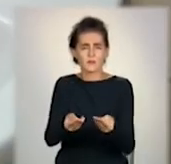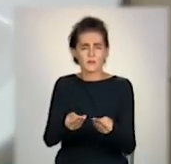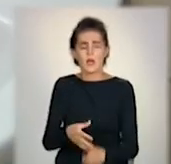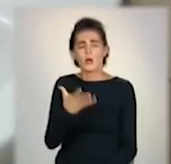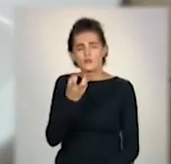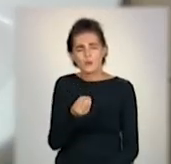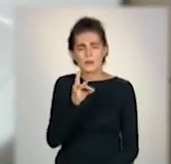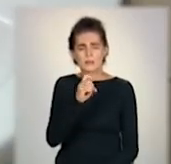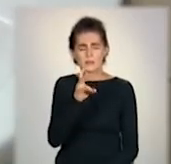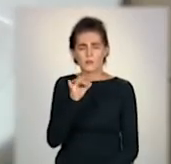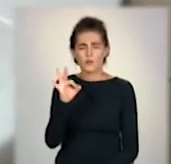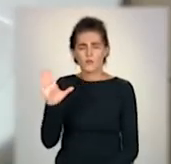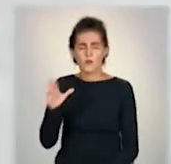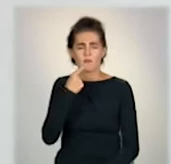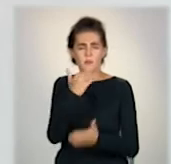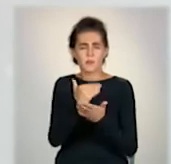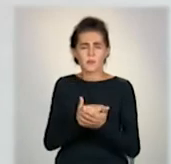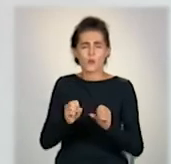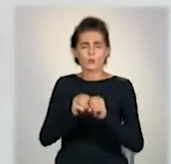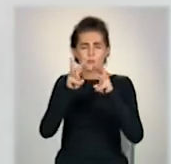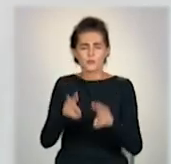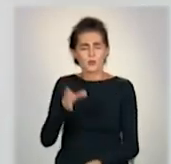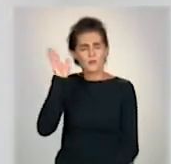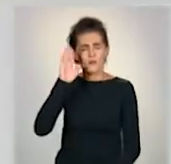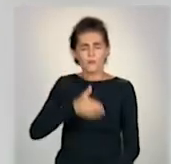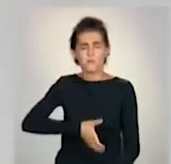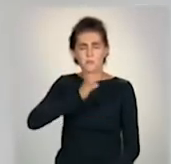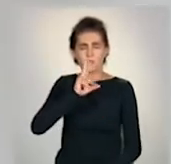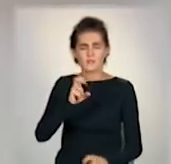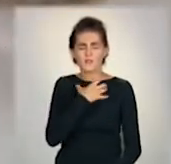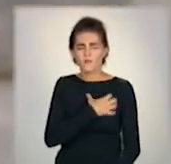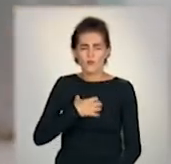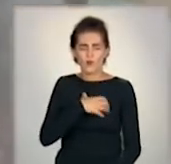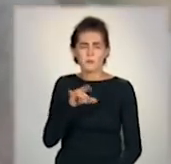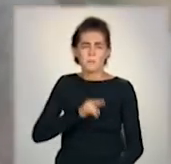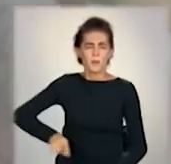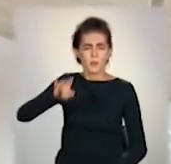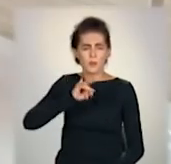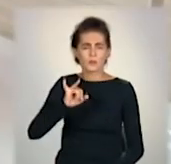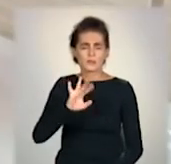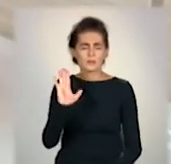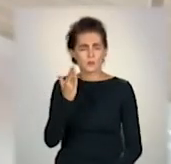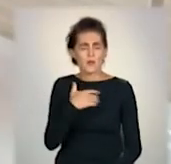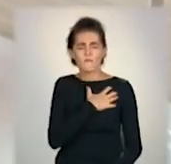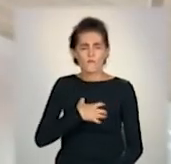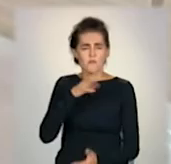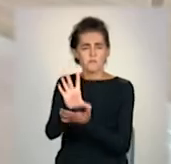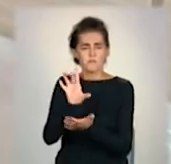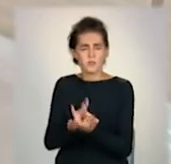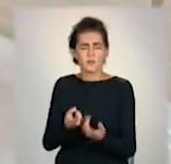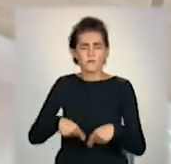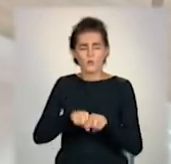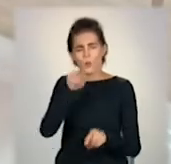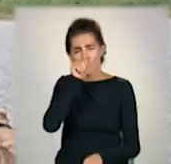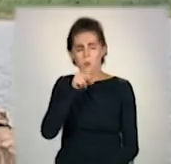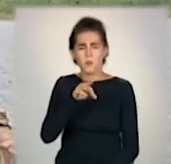підкреслює проєкт із забезпечення маріупольців питною водою, пілотний та взірцевий. Такі ж програми планують реалізувати у Попасні в